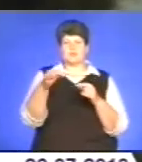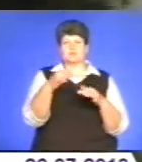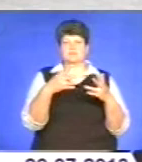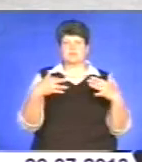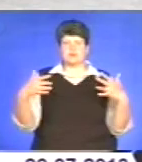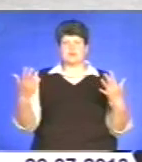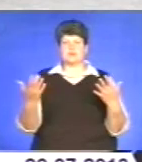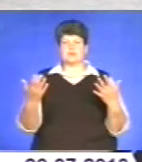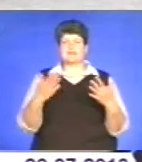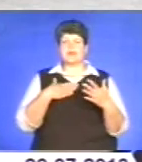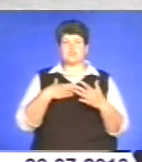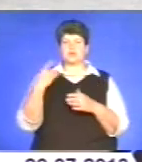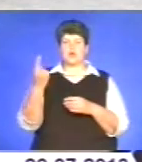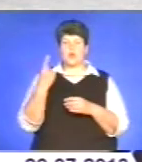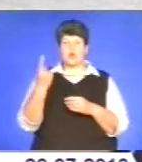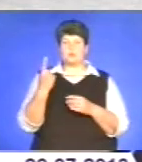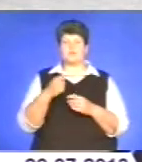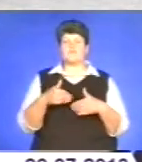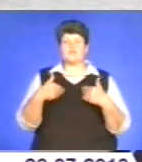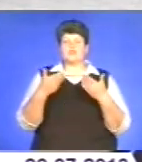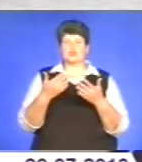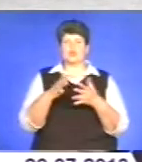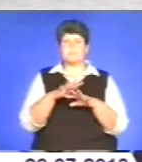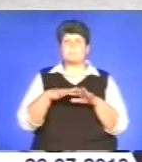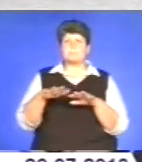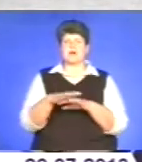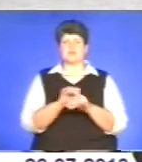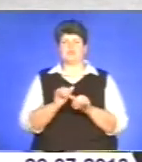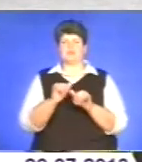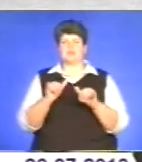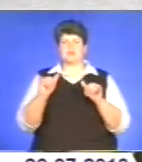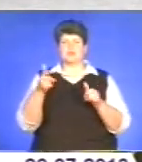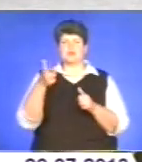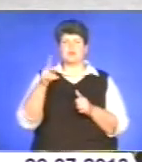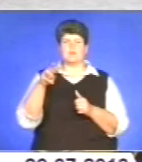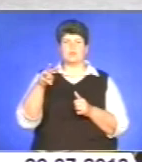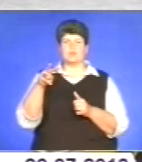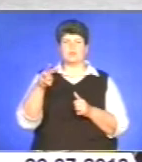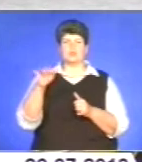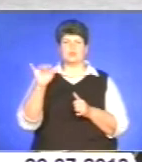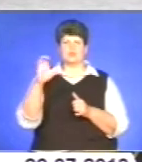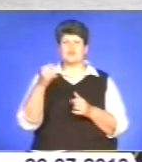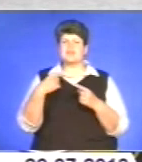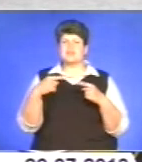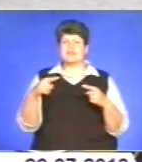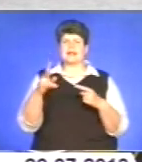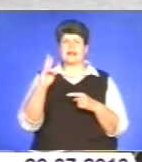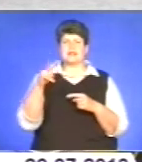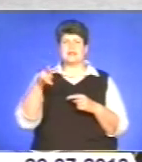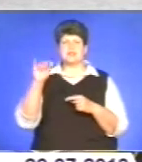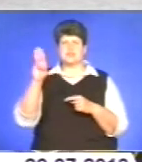Наша область відноситься до районів масового поширення гнусу, інших небезпечних комах і кліщів.